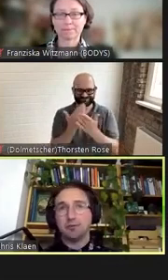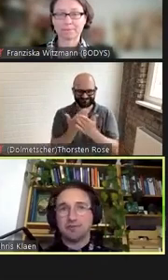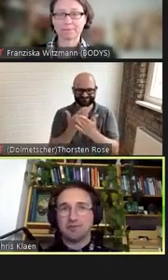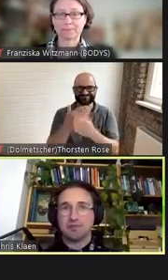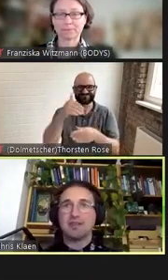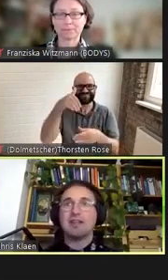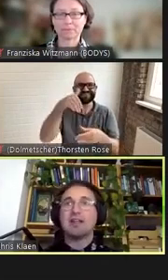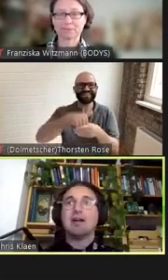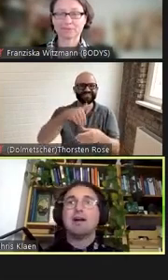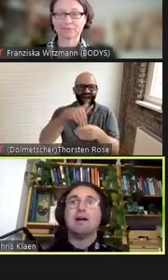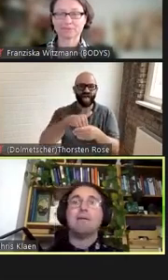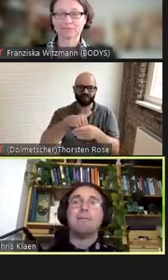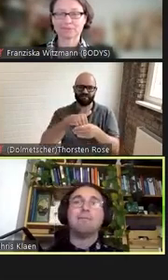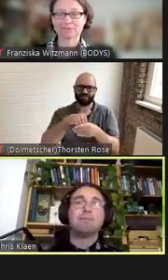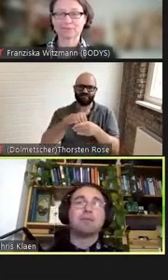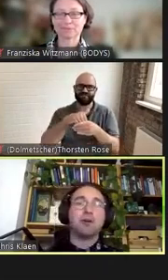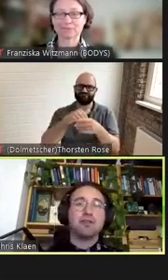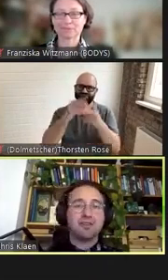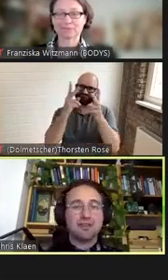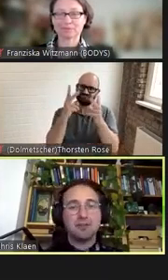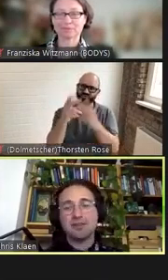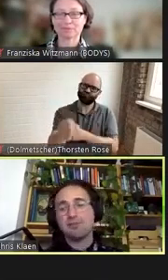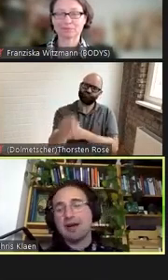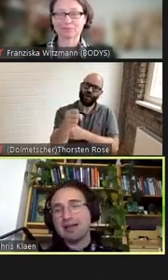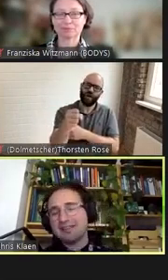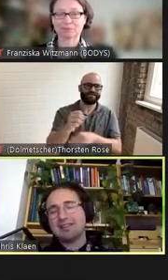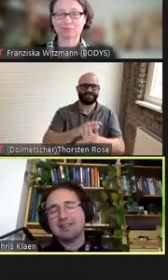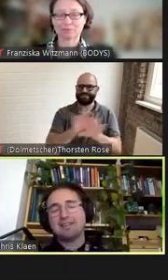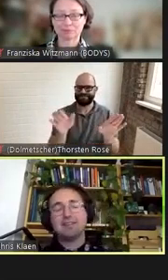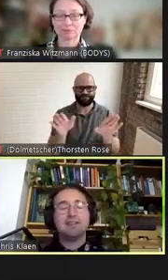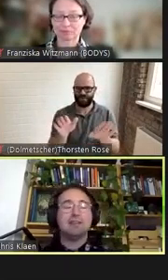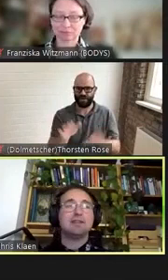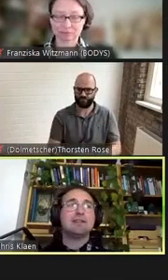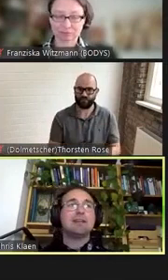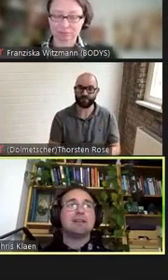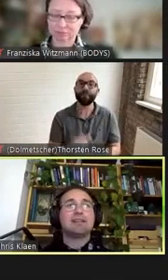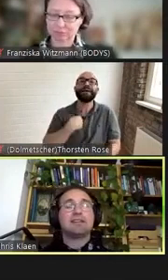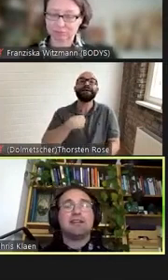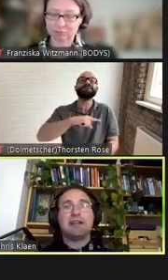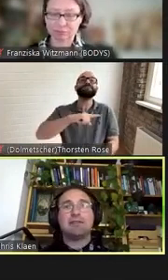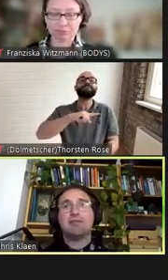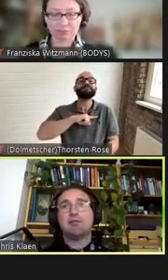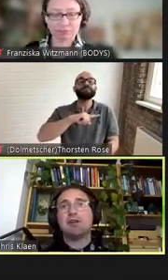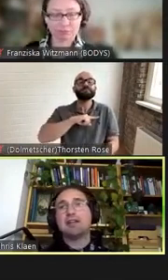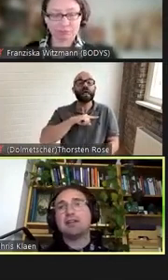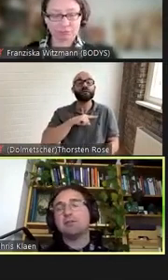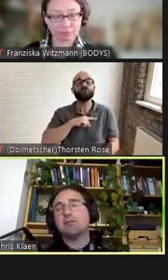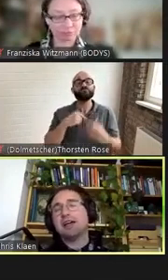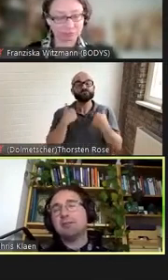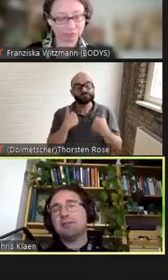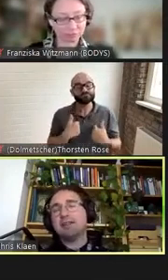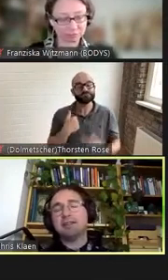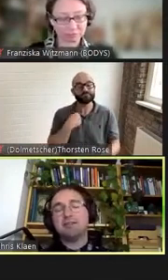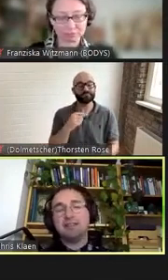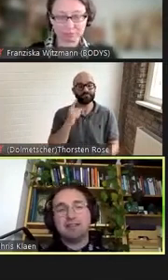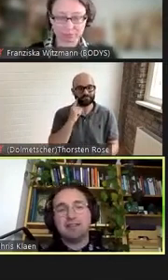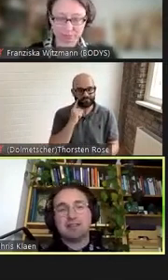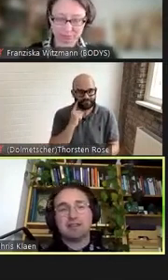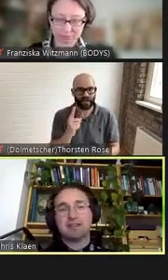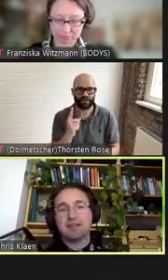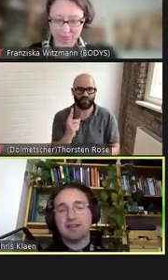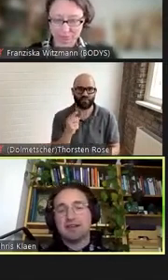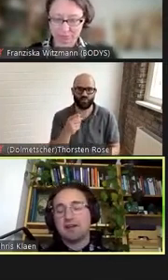eingeblüßt. Trotzdem ist meine These hier, dass es nach wie vor ein unheimlich